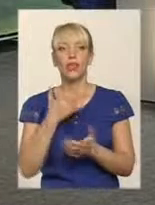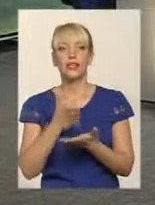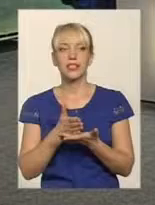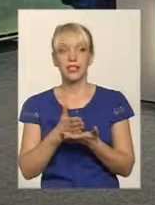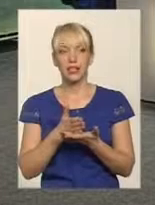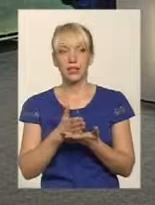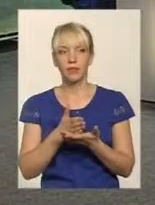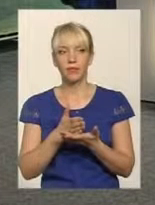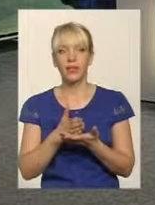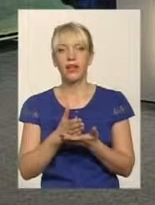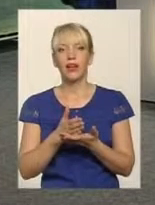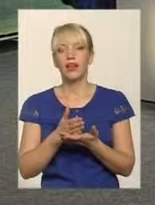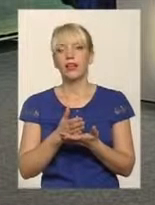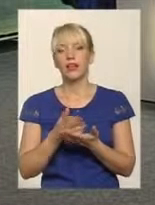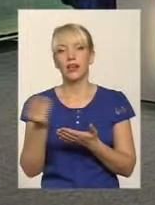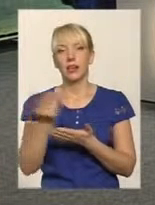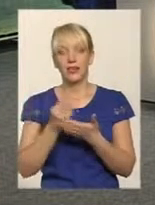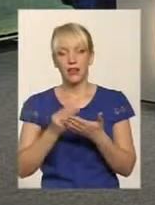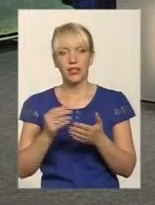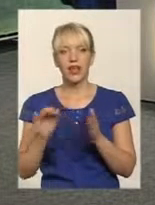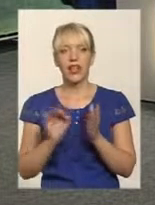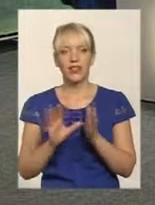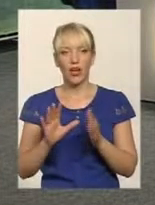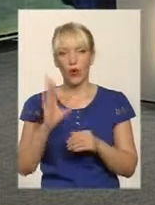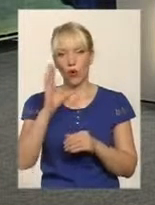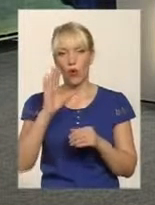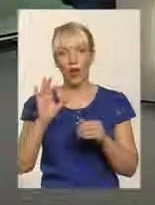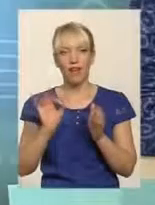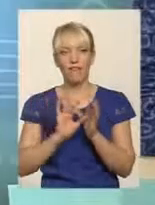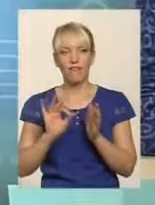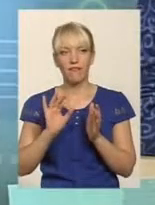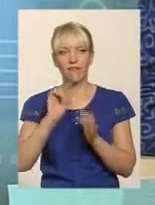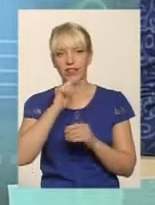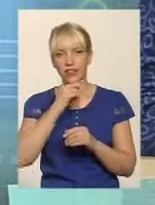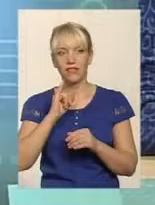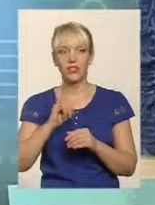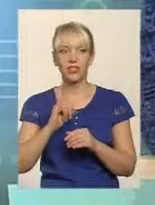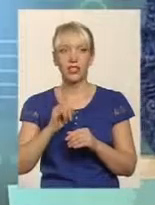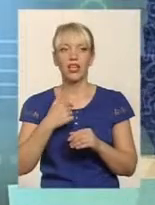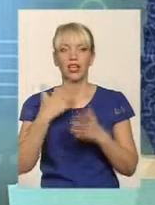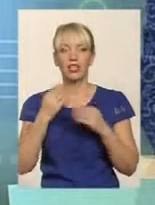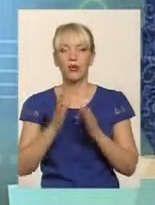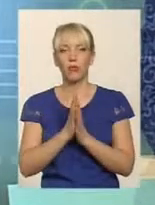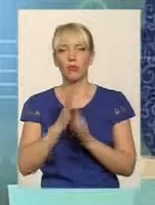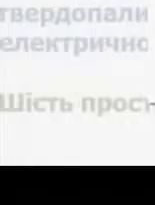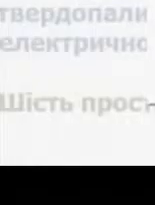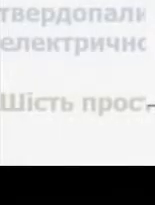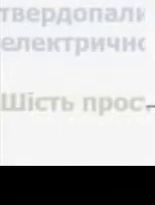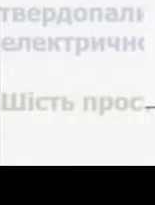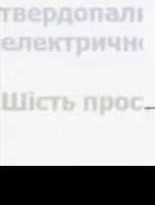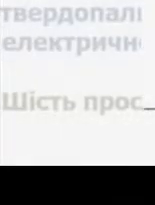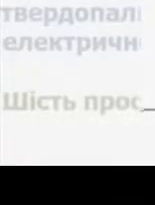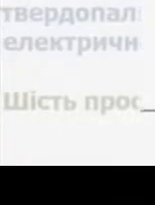інфографіка з Держенергоефективності. Прошу режисера показати, а я її попрошу наших гостей прокоментувати.